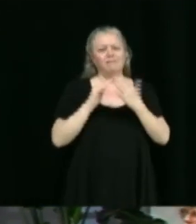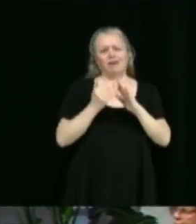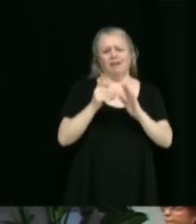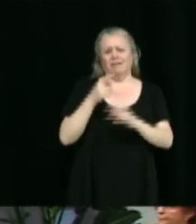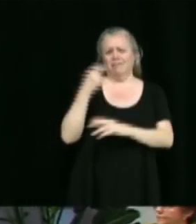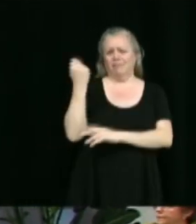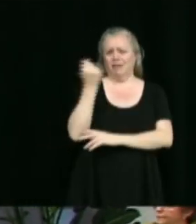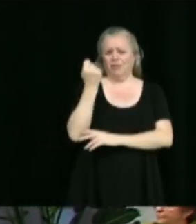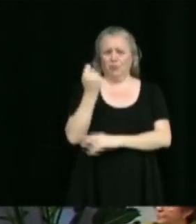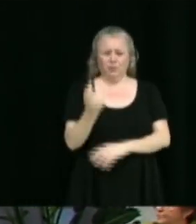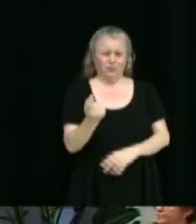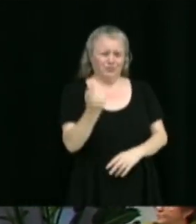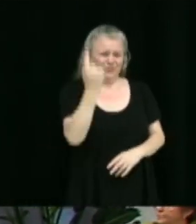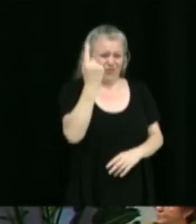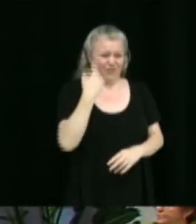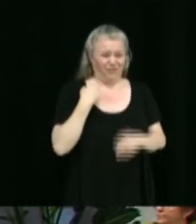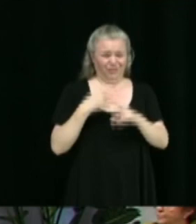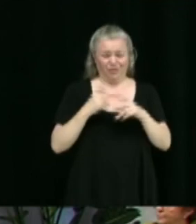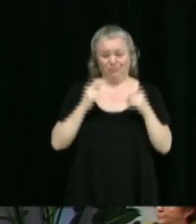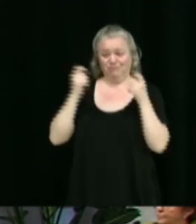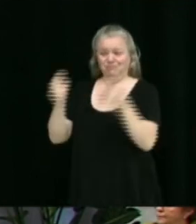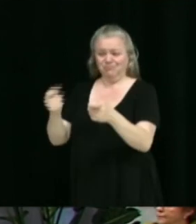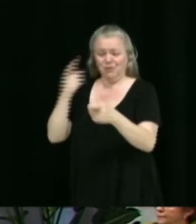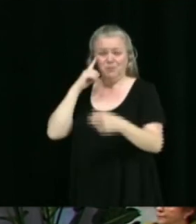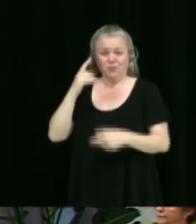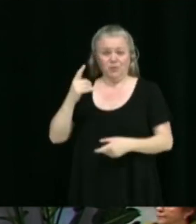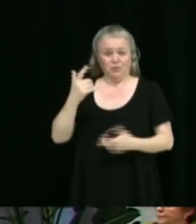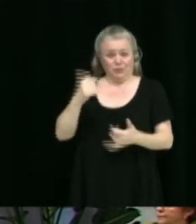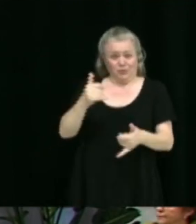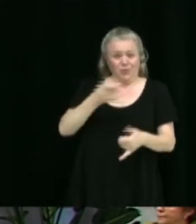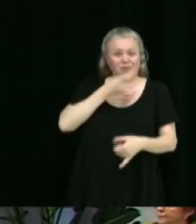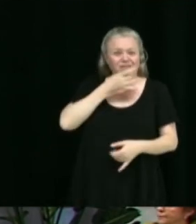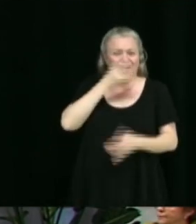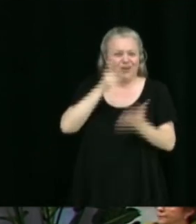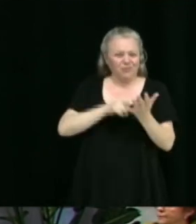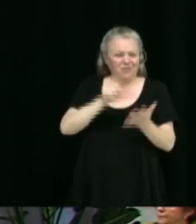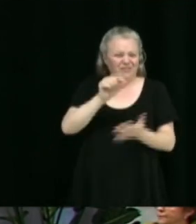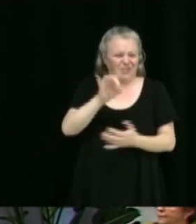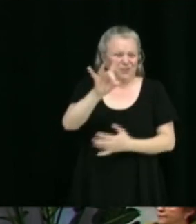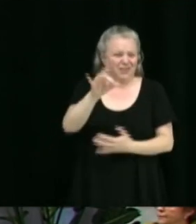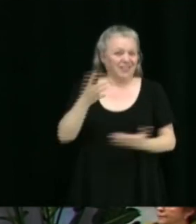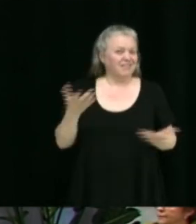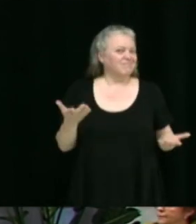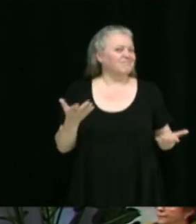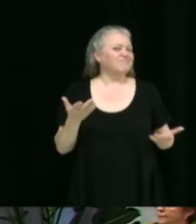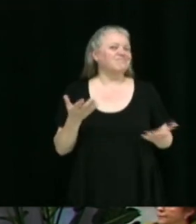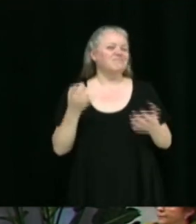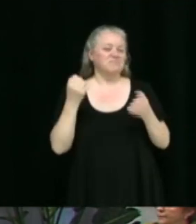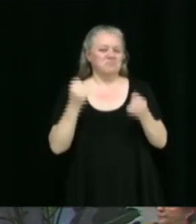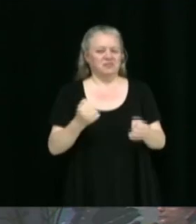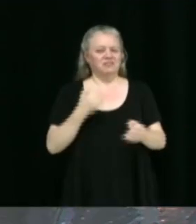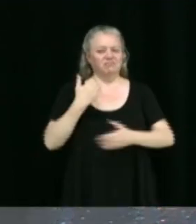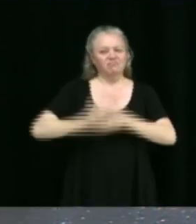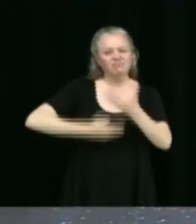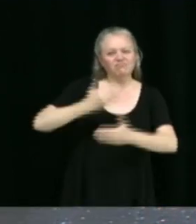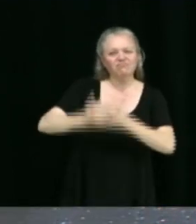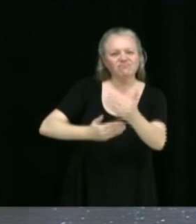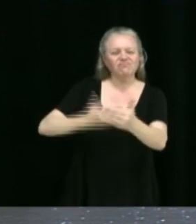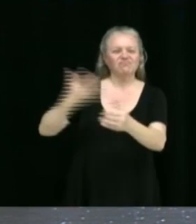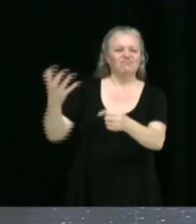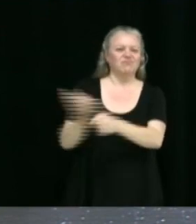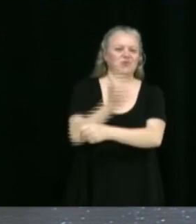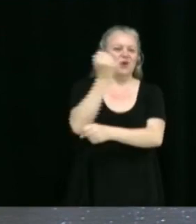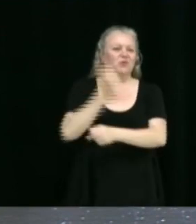municipalité en liste pour l'obtention des Jeux d'hiver 2028, ce qui pourrait faciliter grandement le processus d